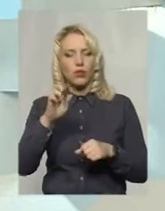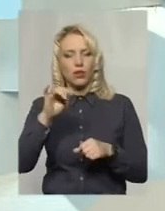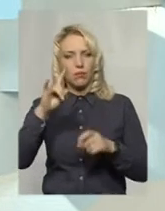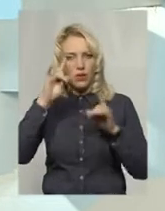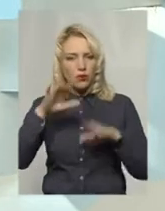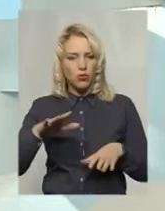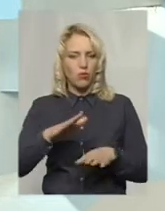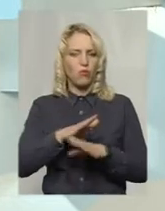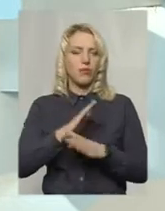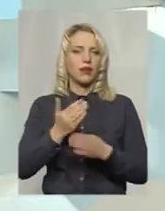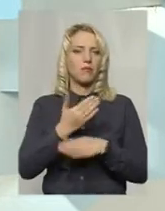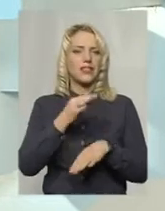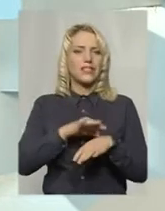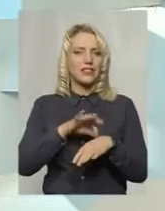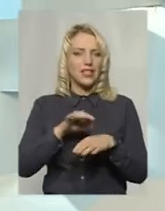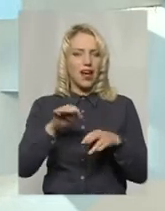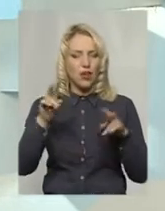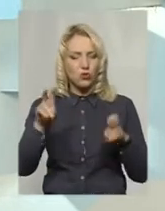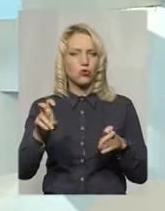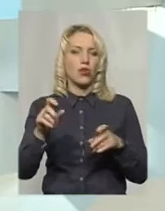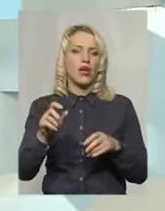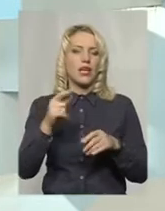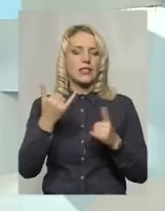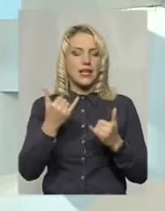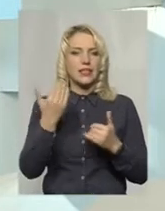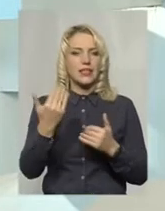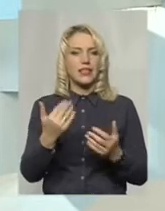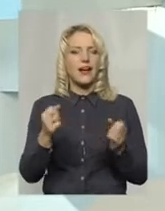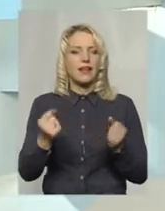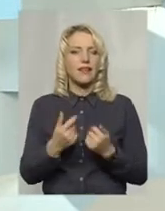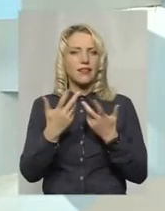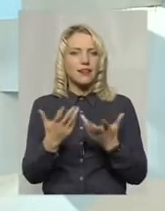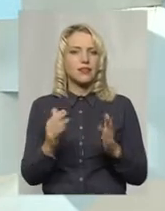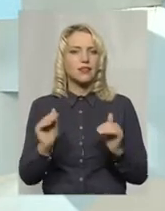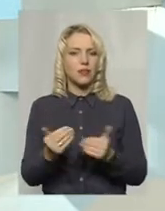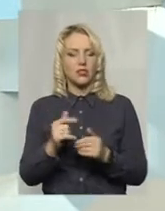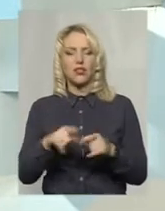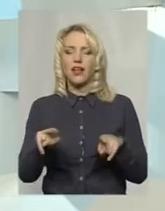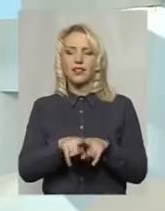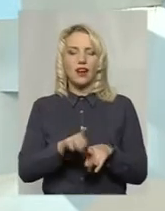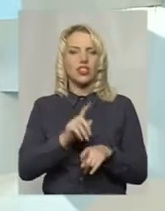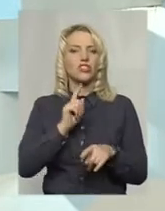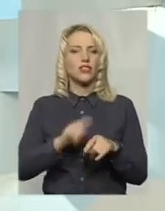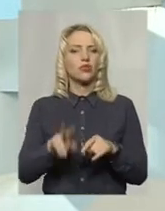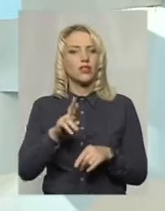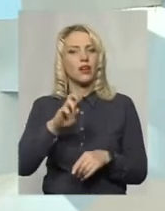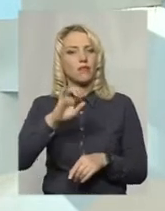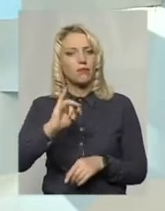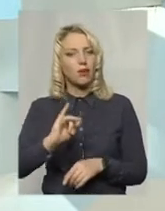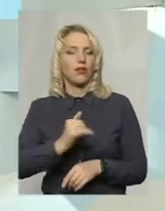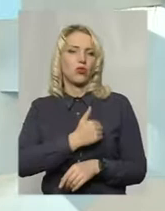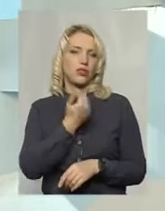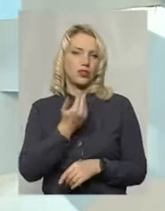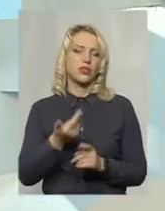вдома без діагнозу, їх кількість зменшується. Проте не так швидко і не так ефективно, як нам би цього хотілося, тому наші